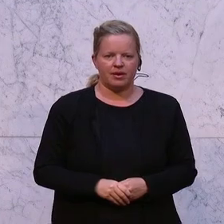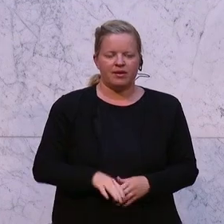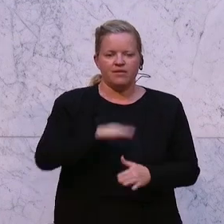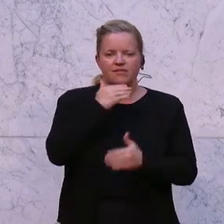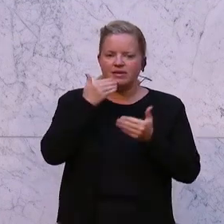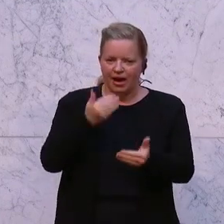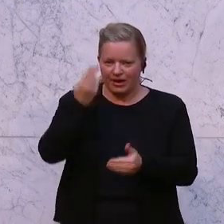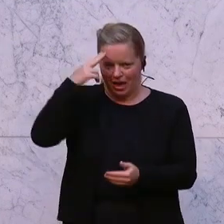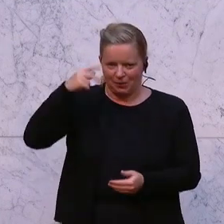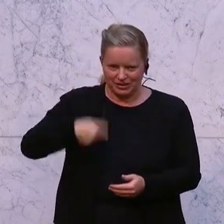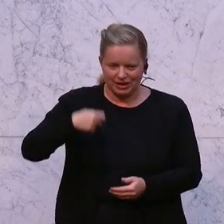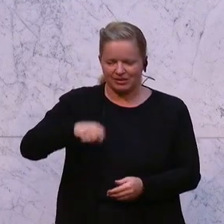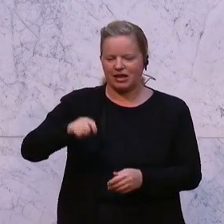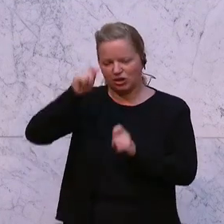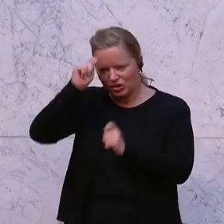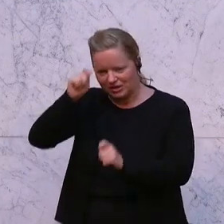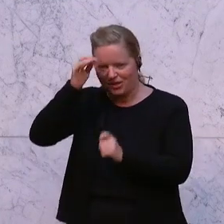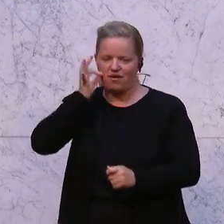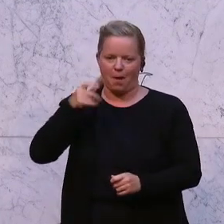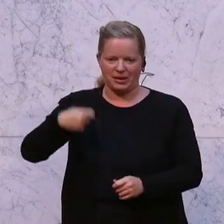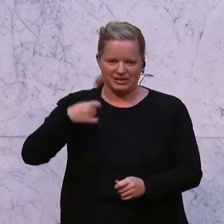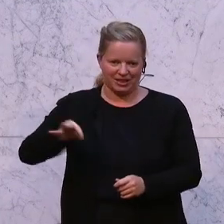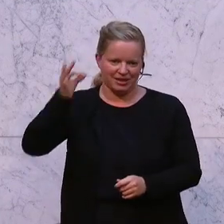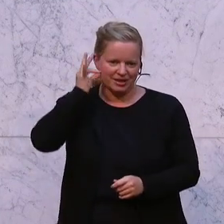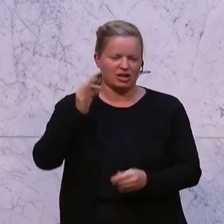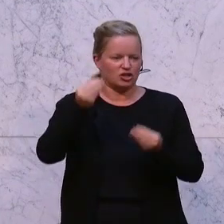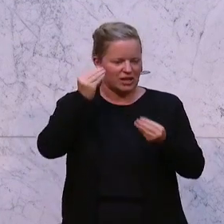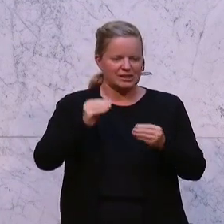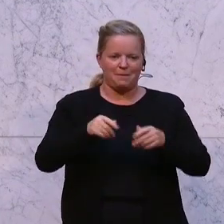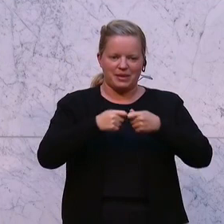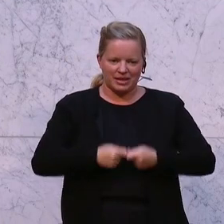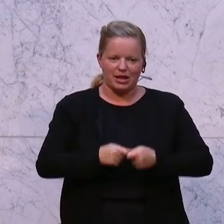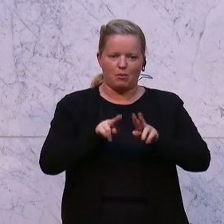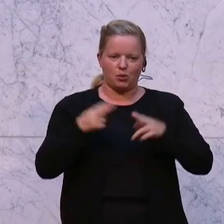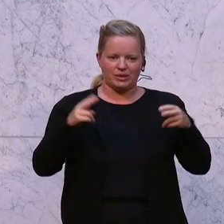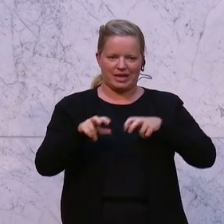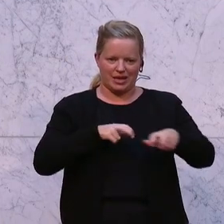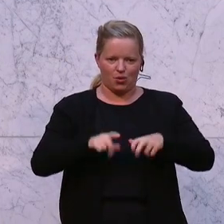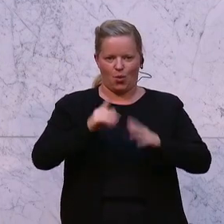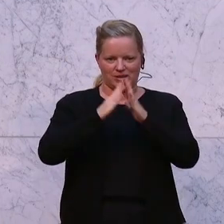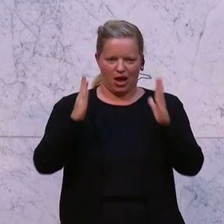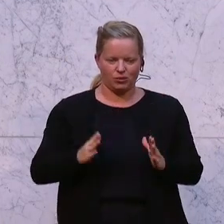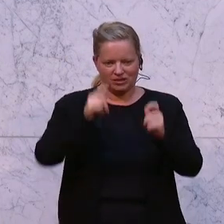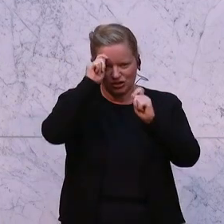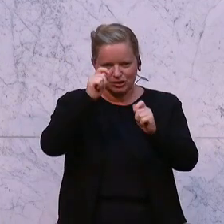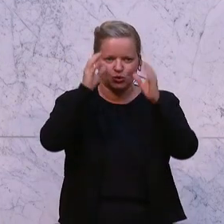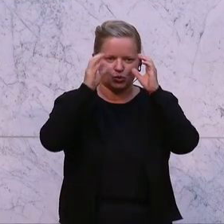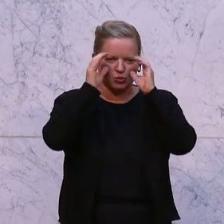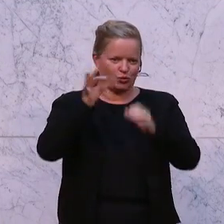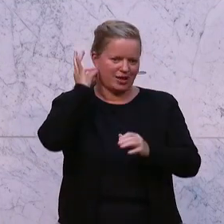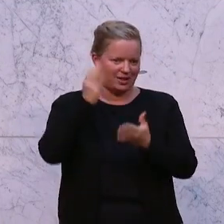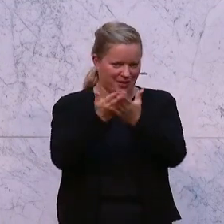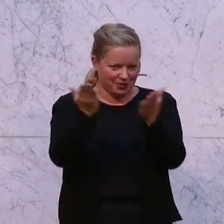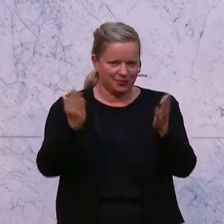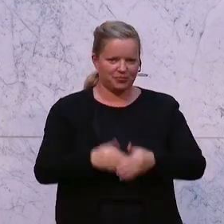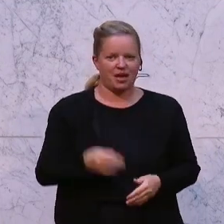Und am Rednerpult Jakob Schwarz von den Grünen. Liebe Zuseherinnen und Zuseher, Herr Fuchs, ich